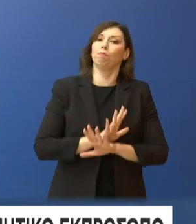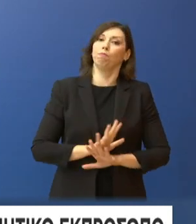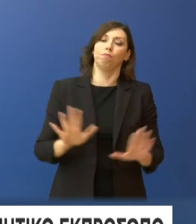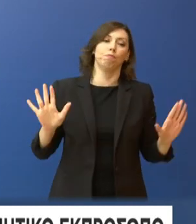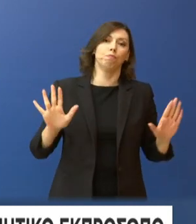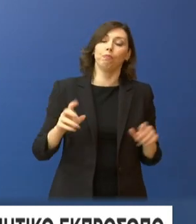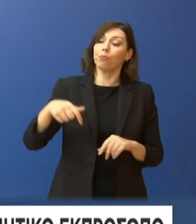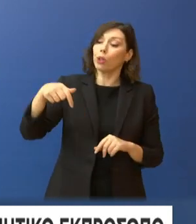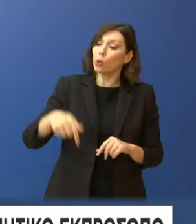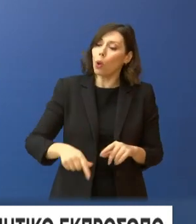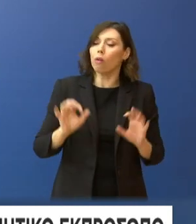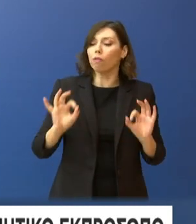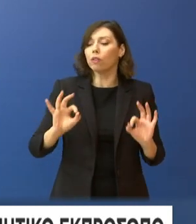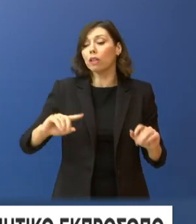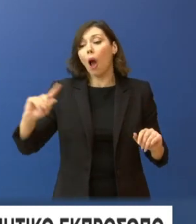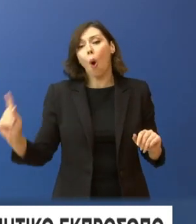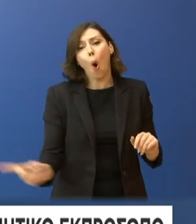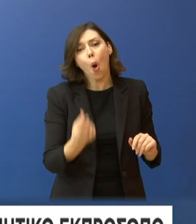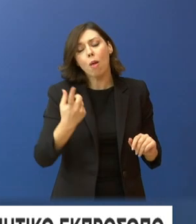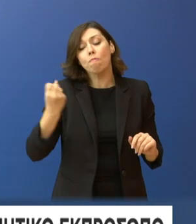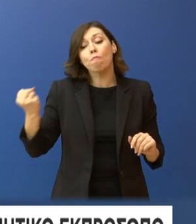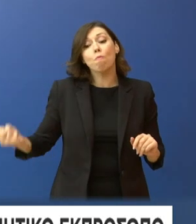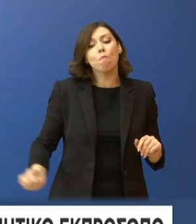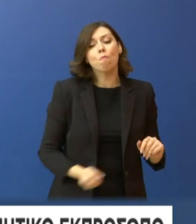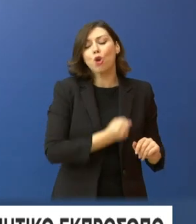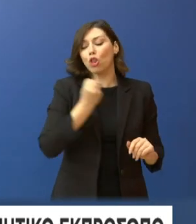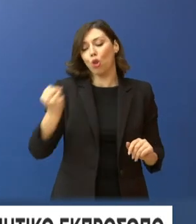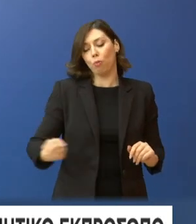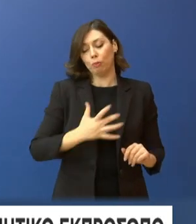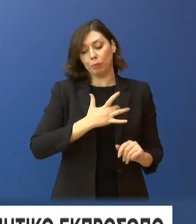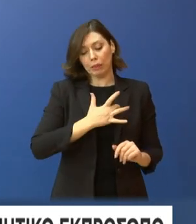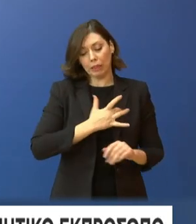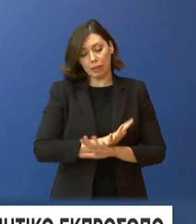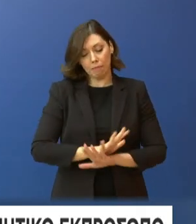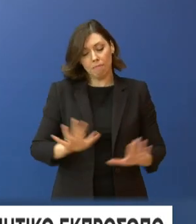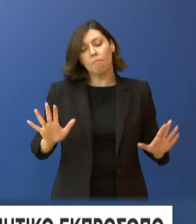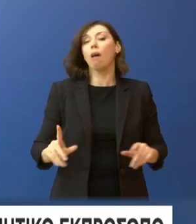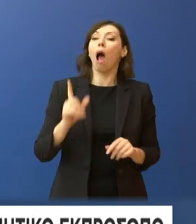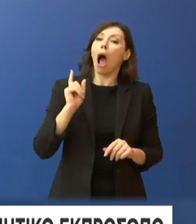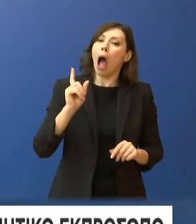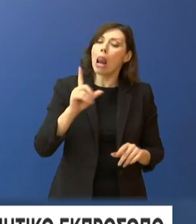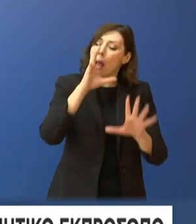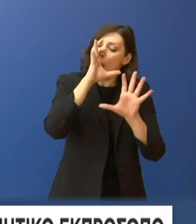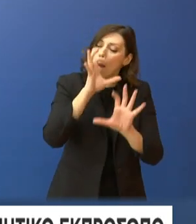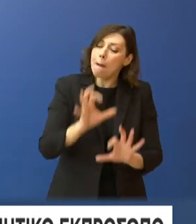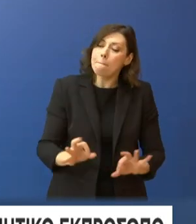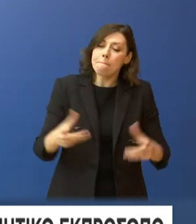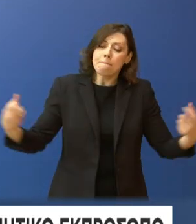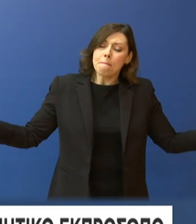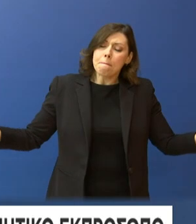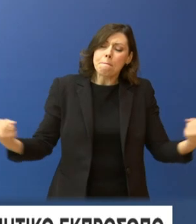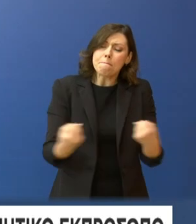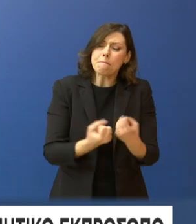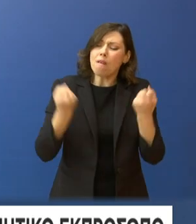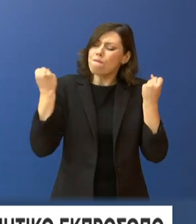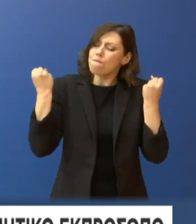πόνου, το μέγεθος της τραγωδίας είναι τέτοιο που επιβάλλεται η αντίδρασή μας και σε άλλα επίπεδα. Γι' αυτό ξεκίνησε ήδη η έρευνα